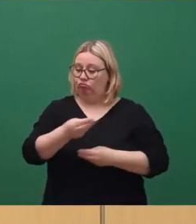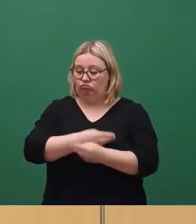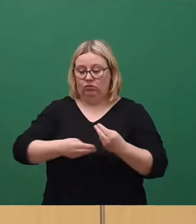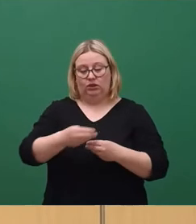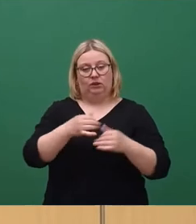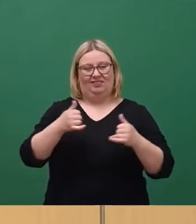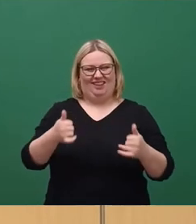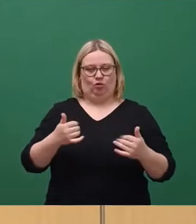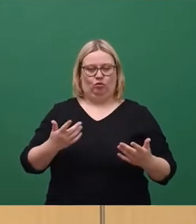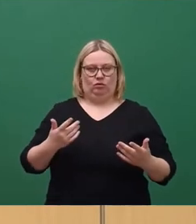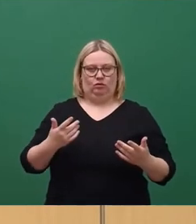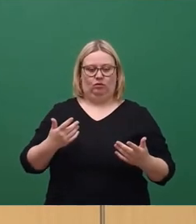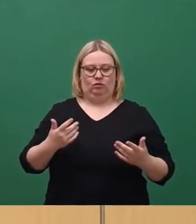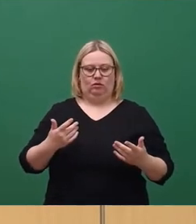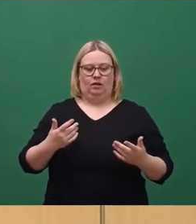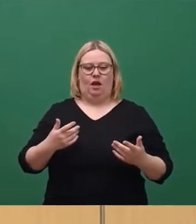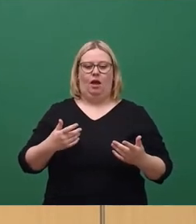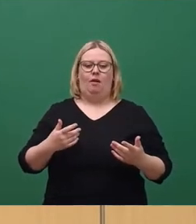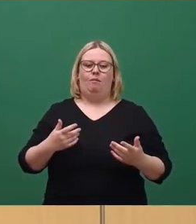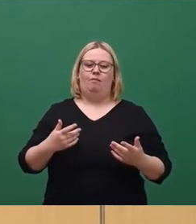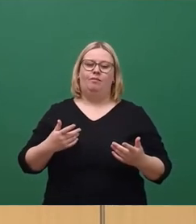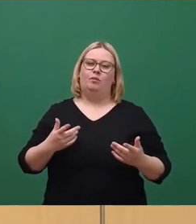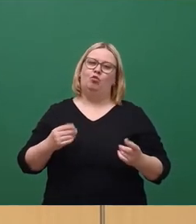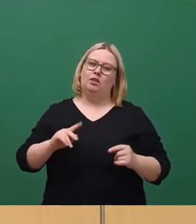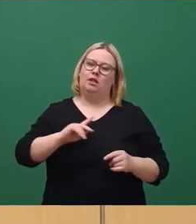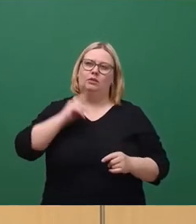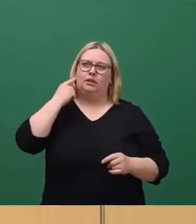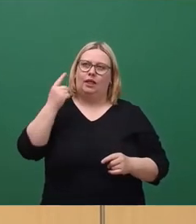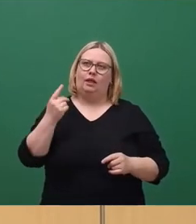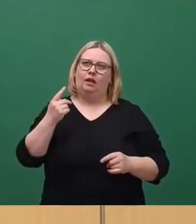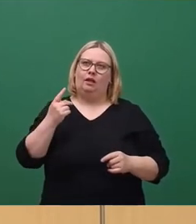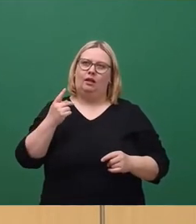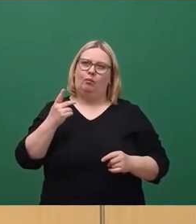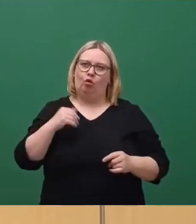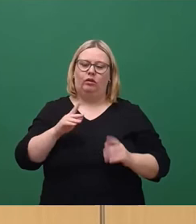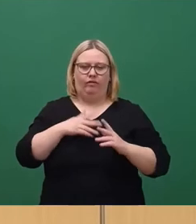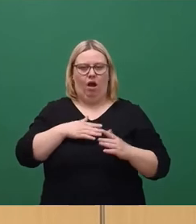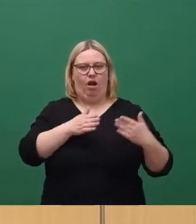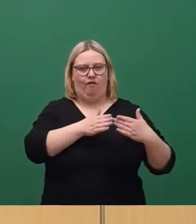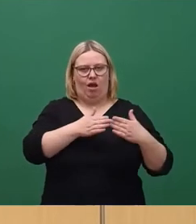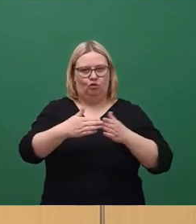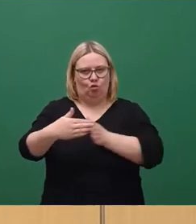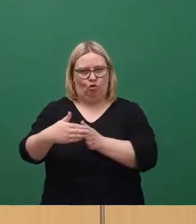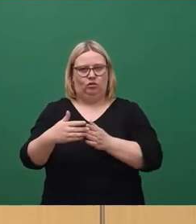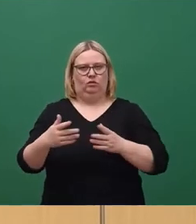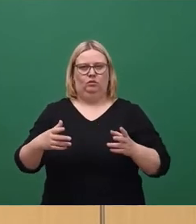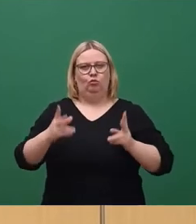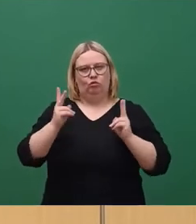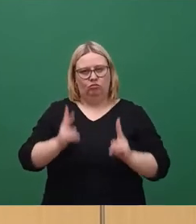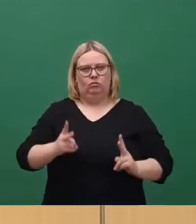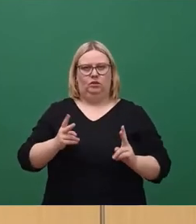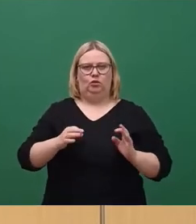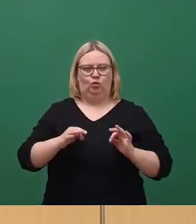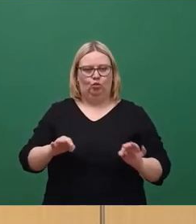Fraktionen bedanken, dass wir hier fraktionsübergreifend noch einmal sehr umsichtig